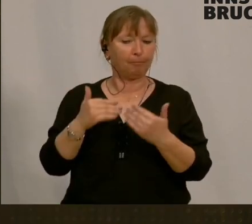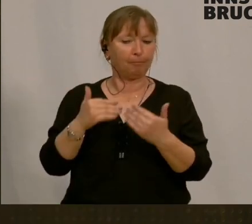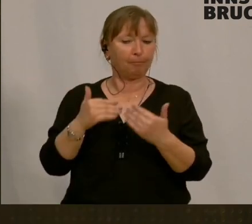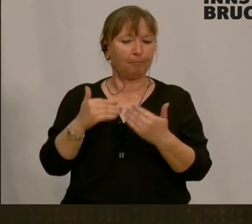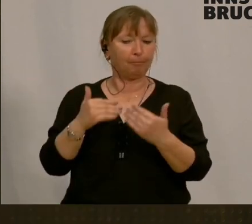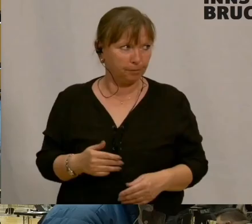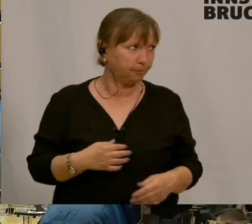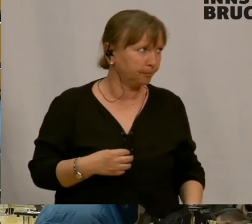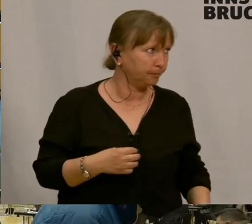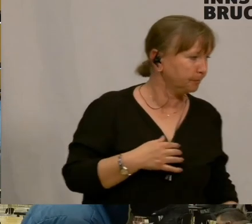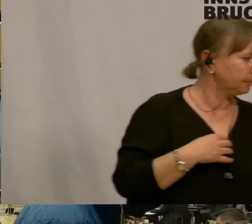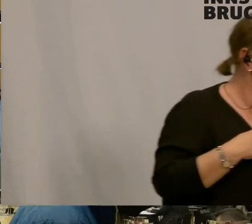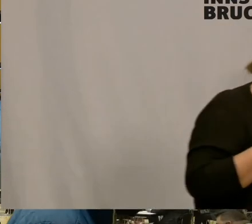Danke.